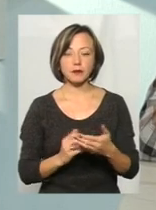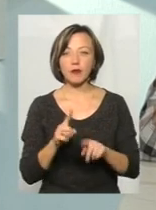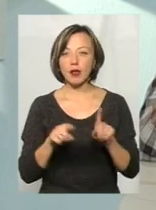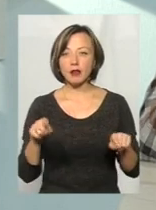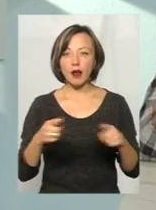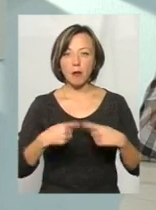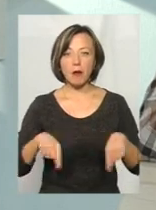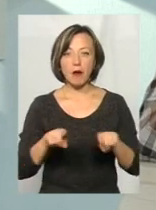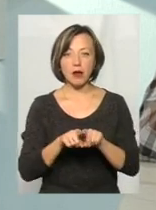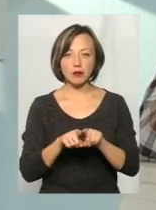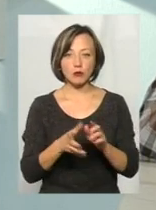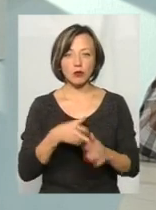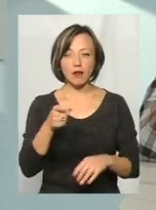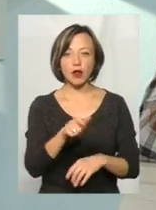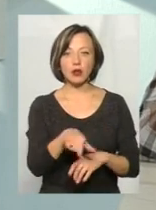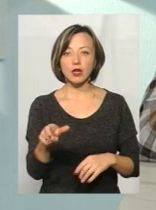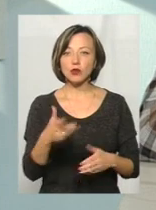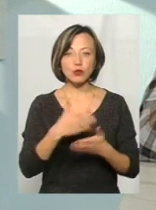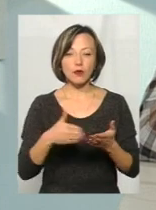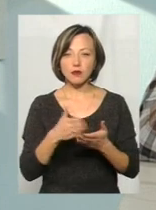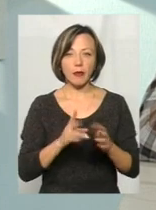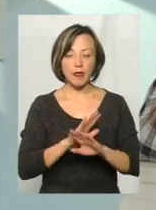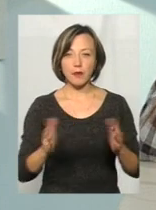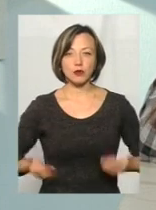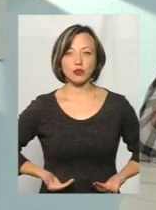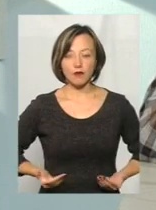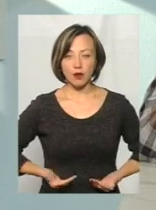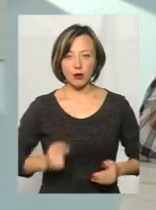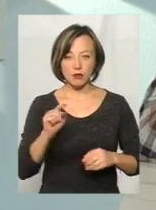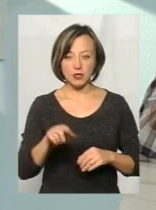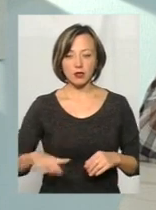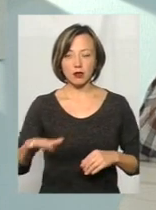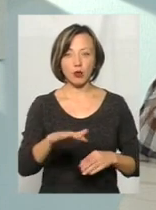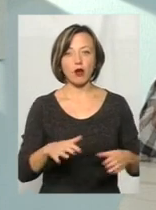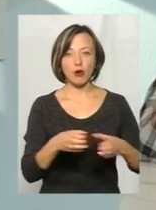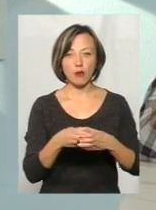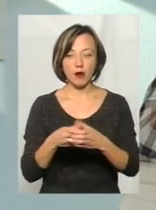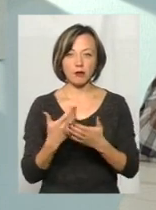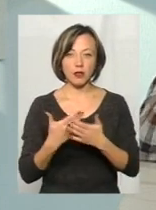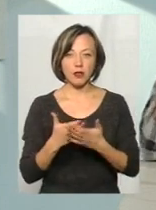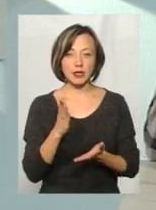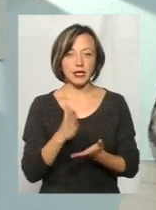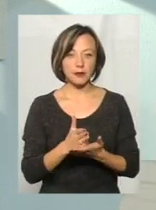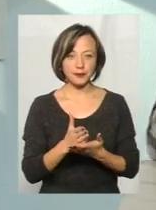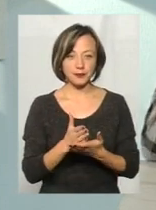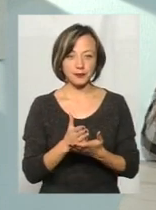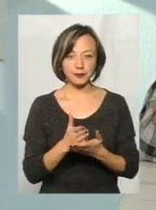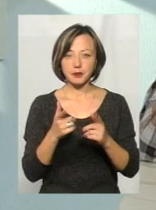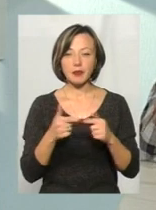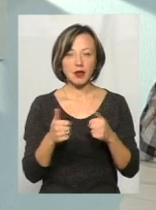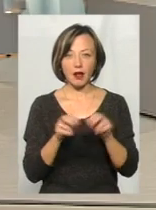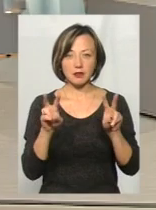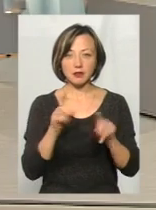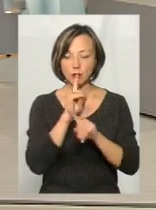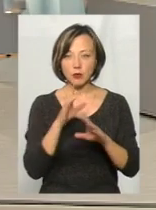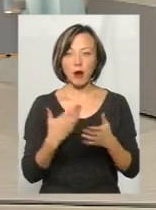деякі партії подавали людей, які абсолютно не проживають в цих територіальних громадах. Наприклад, є, ну, я партії не буду називати,